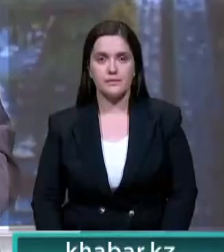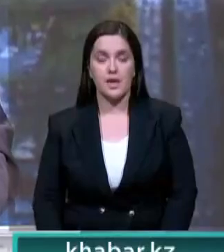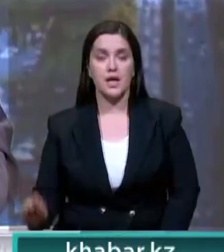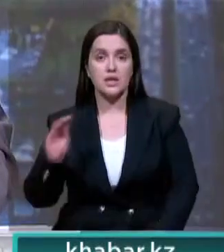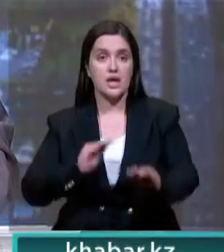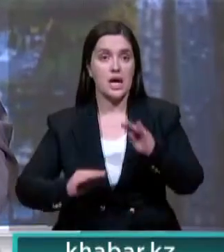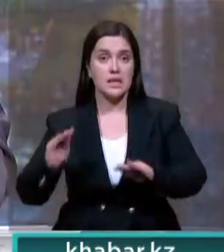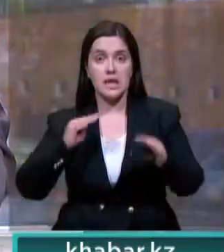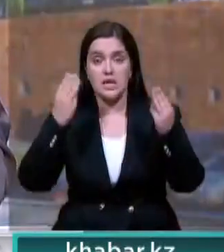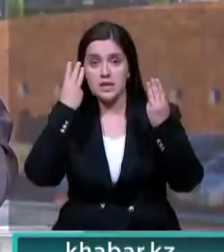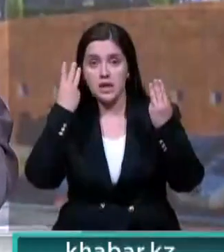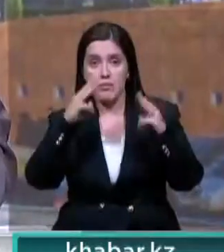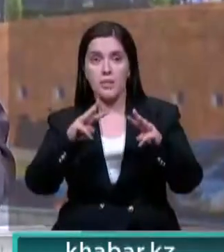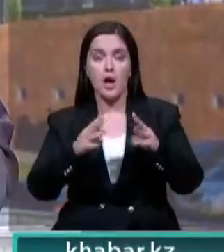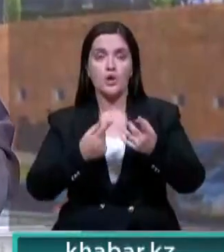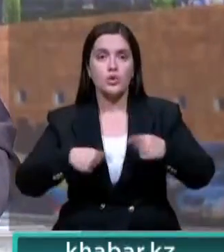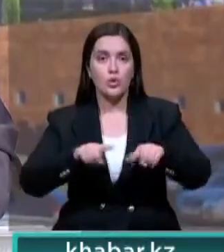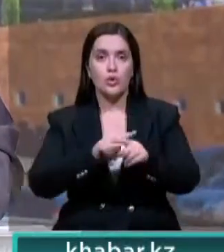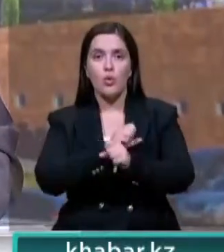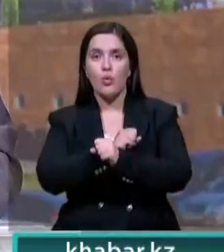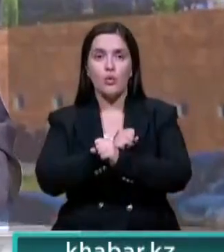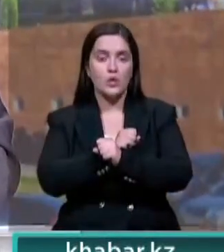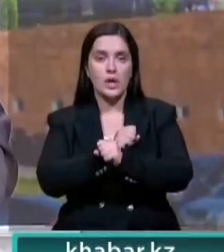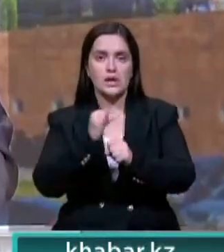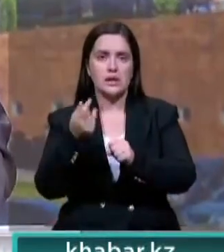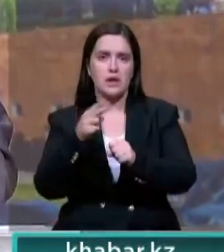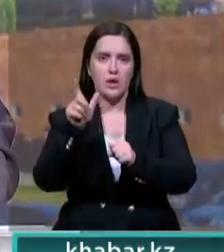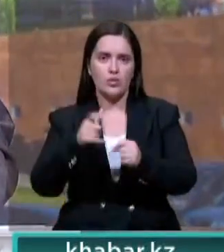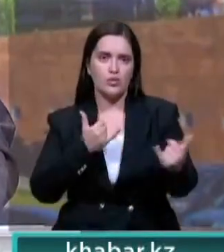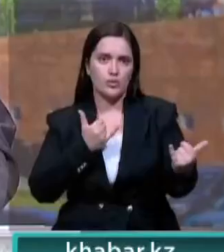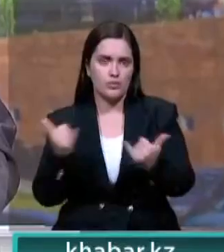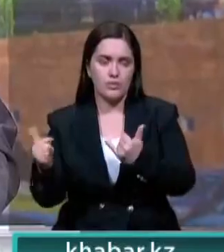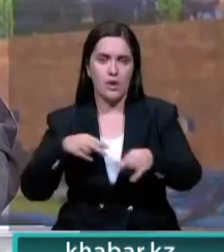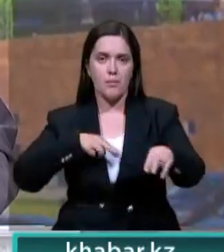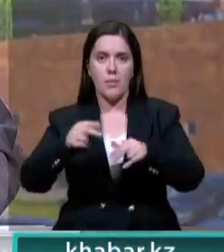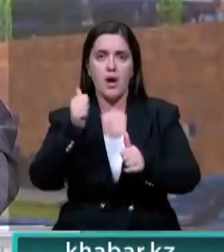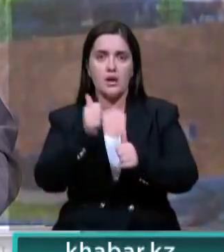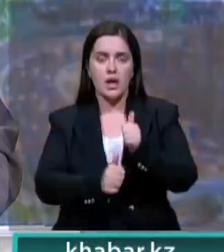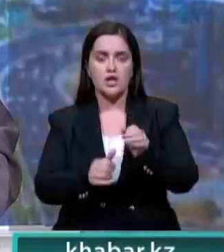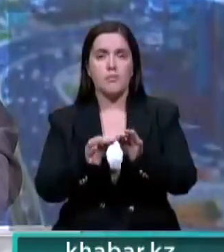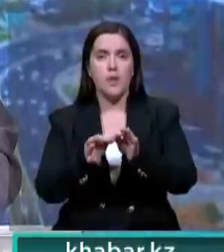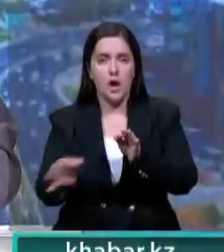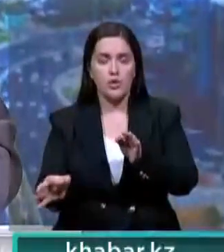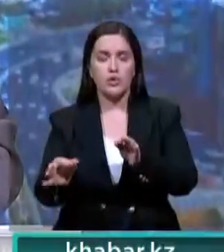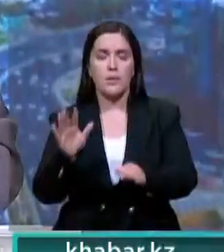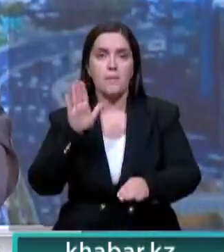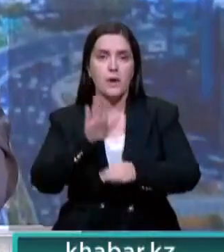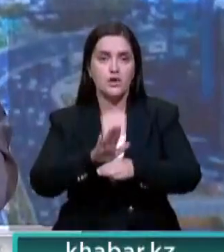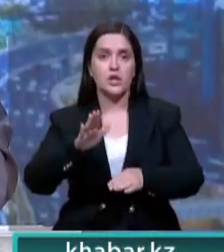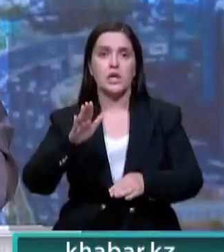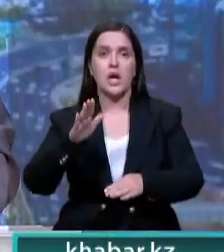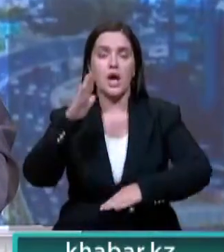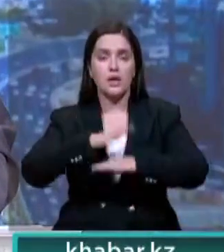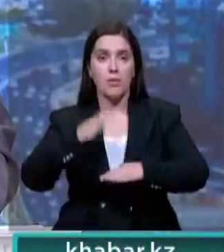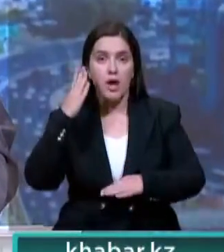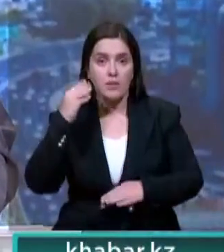Создать современные зоны отдыха и пешеходную инфраструктуру в каждом районе, поручил президент Акиму Алматы. Важно, чтобы в